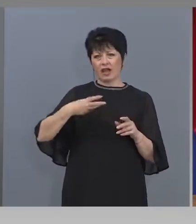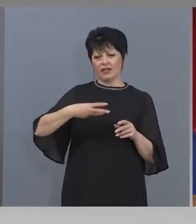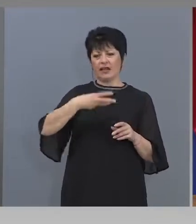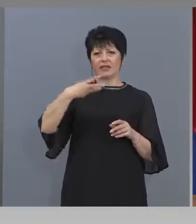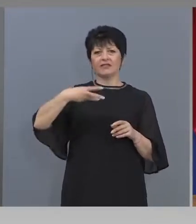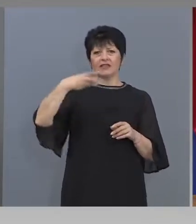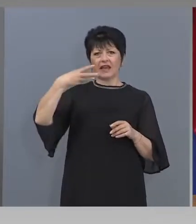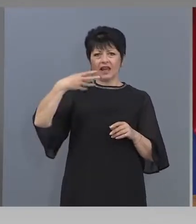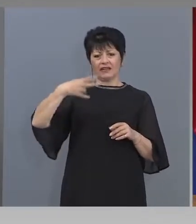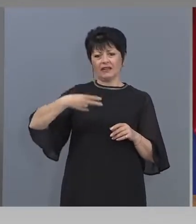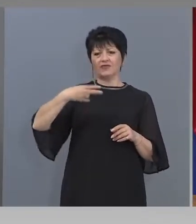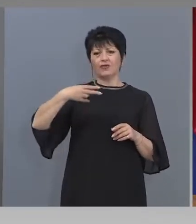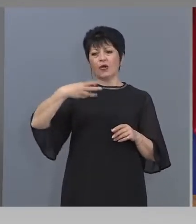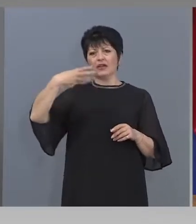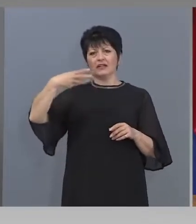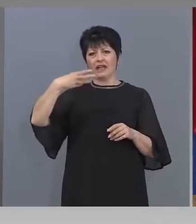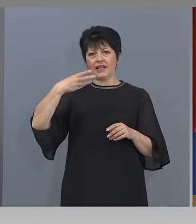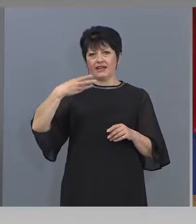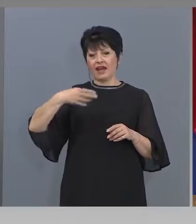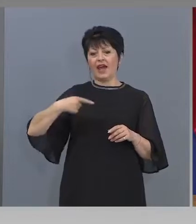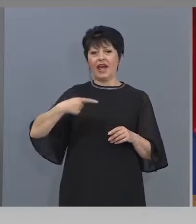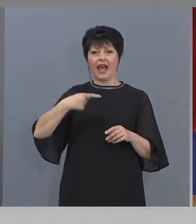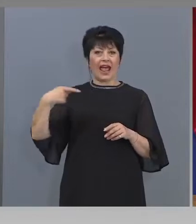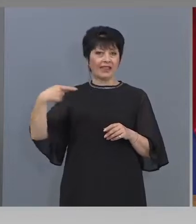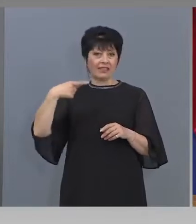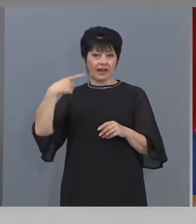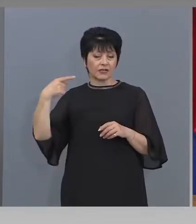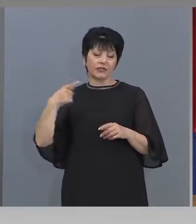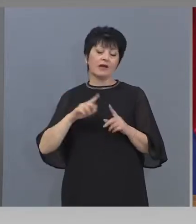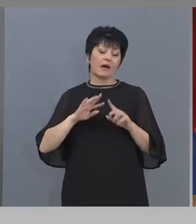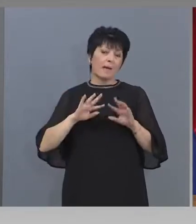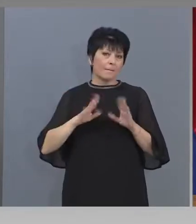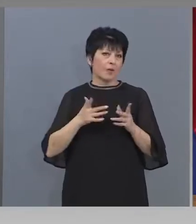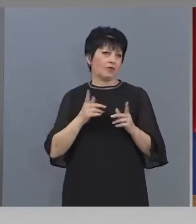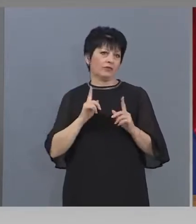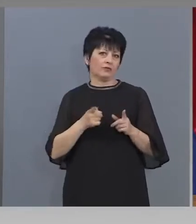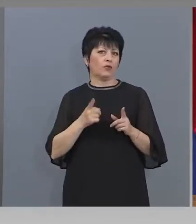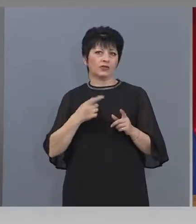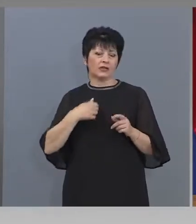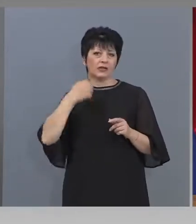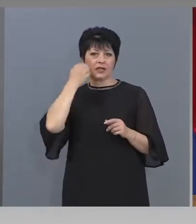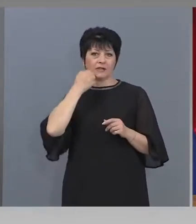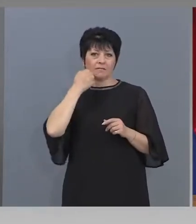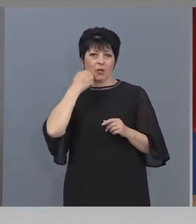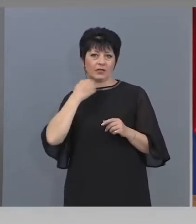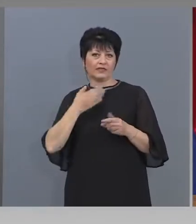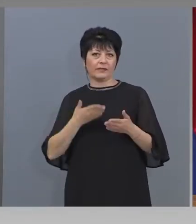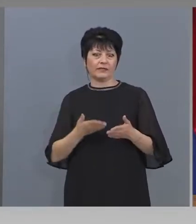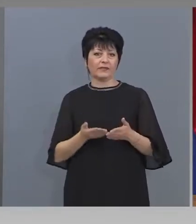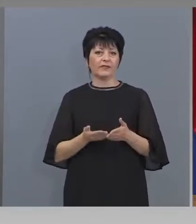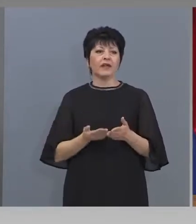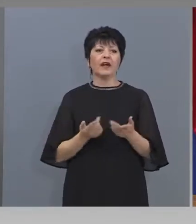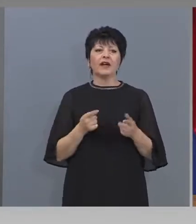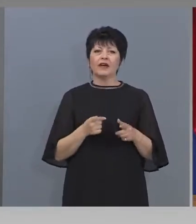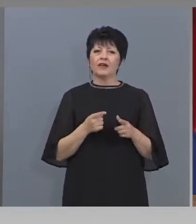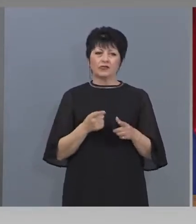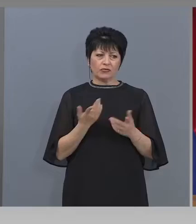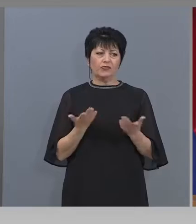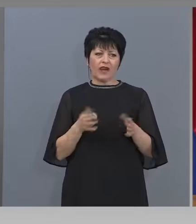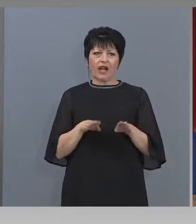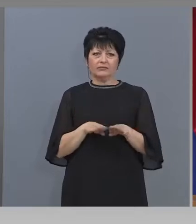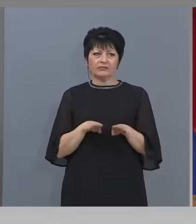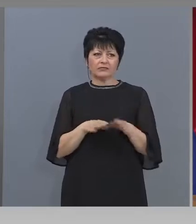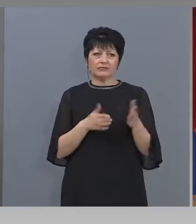възстановат или втори и трети да държи, пак може да се ползва под някаква форма. Това е същността на